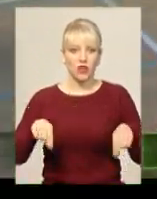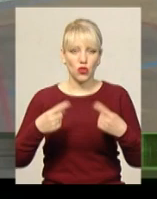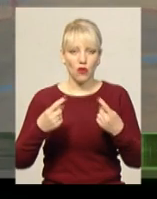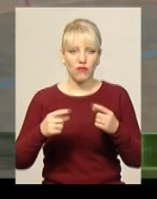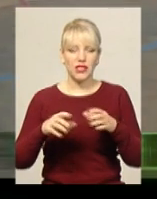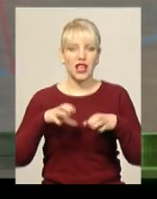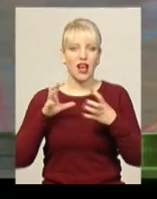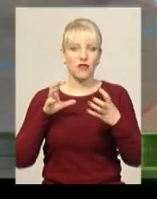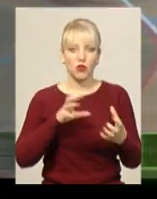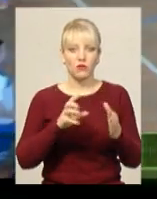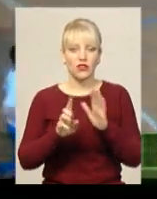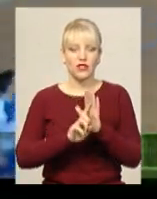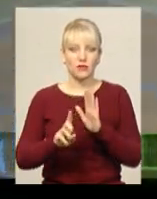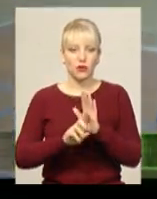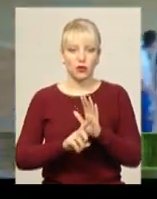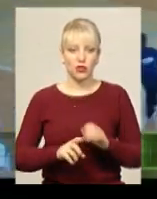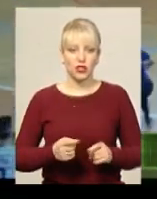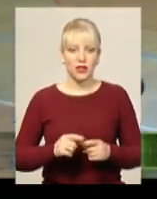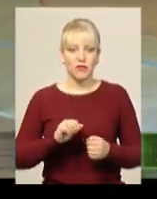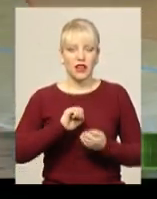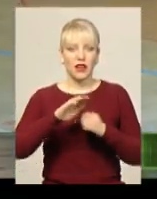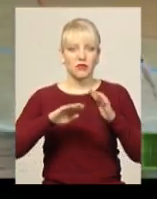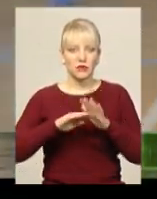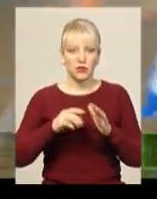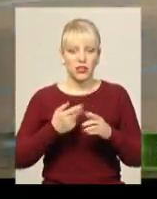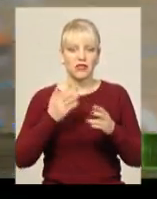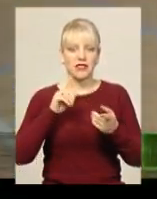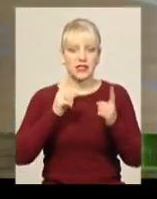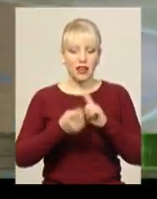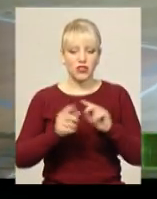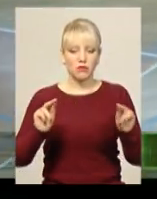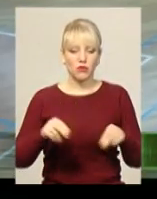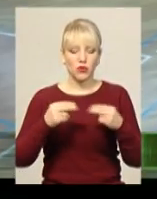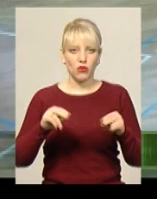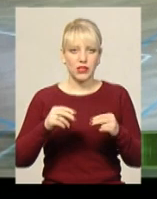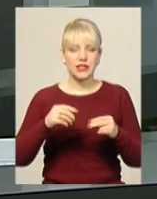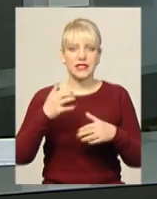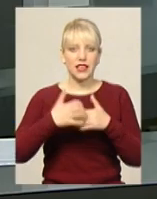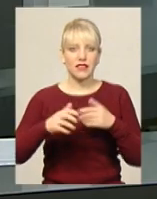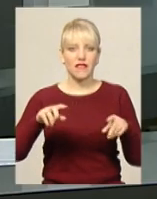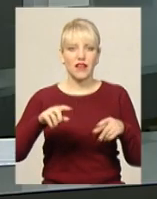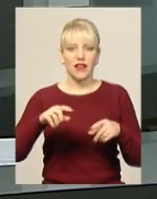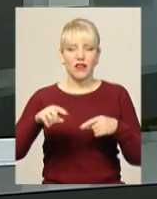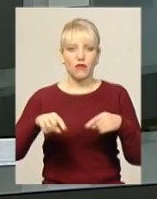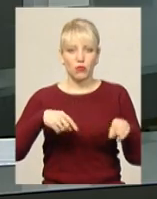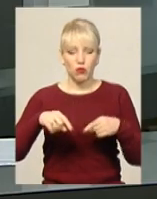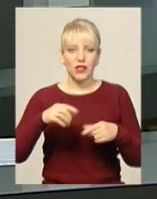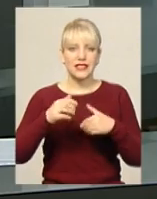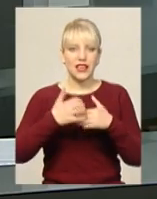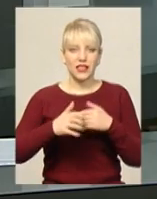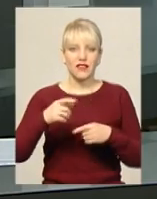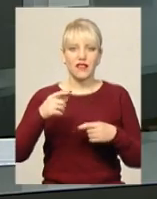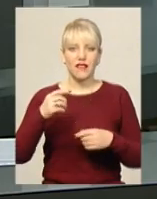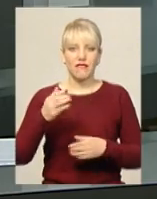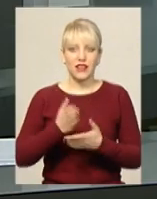Новини з порту. Кам'янець-Подільська фортеця стала чемпіоном України з футзалу серед ветеранів. Пленарне засідання 18